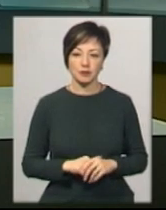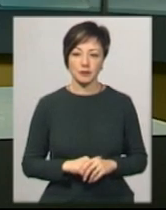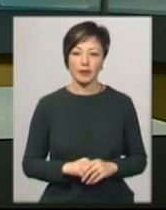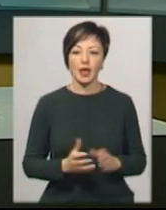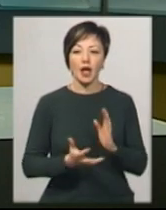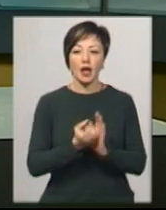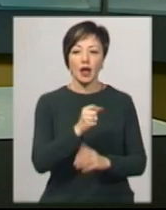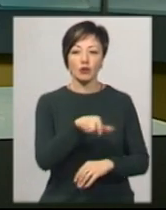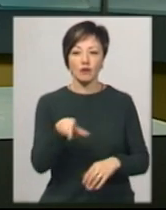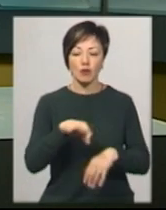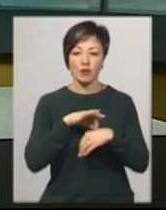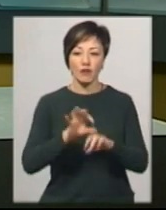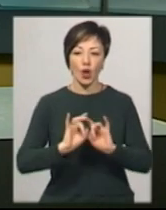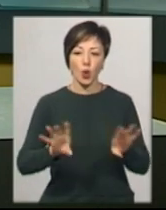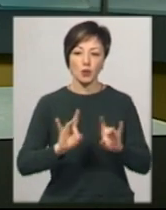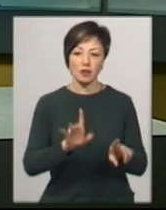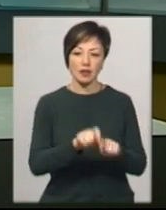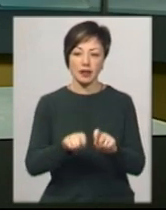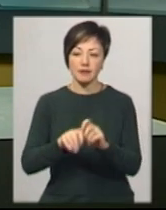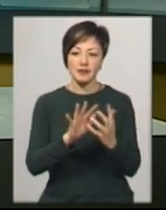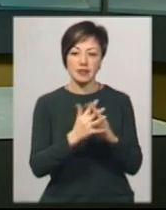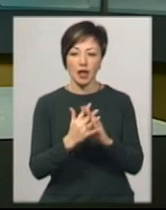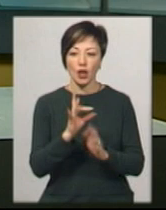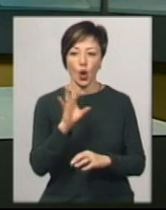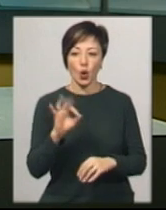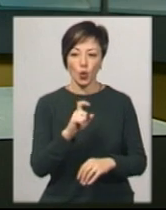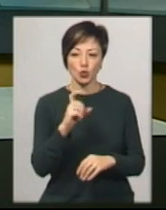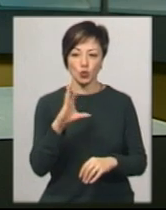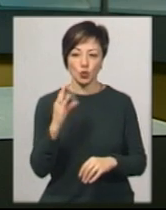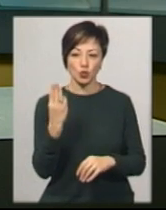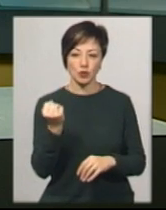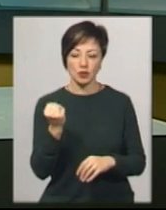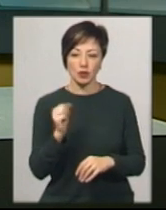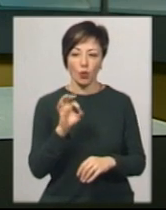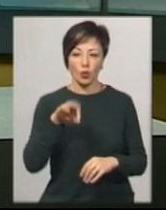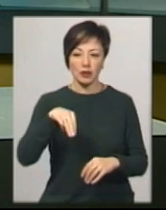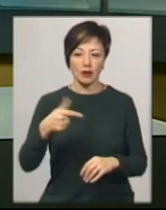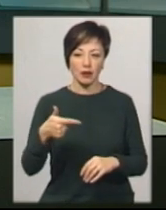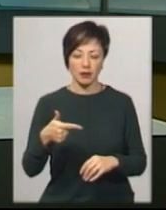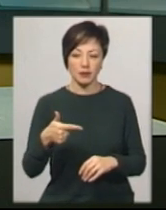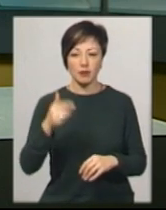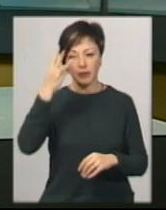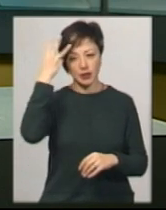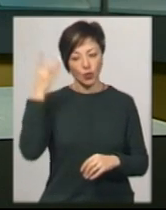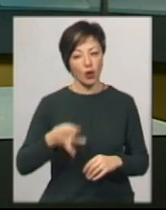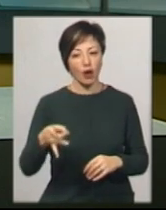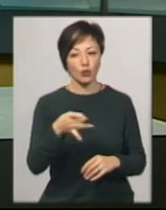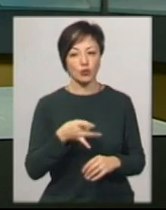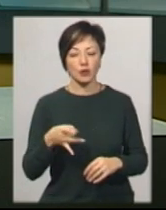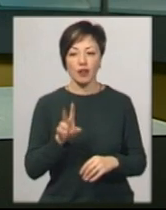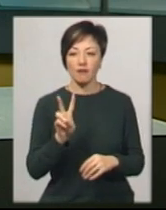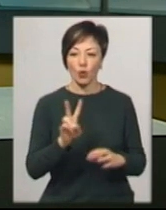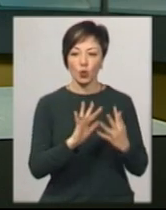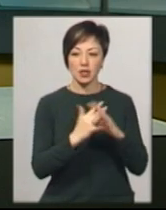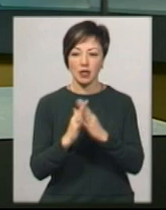Рятувальники провели роз'яснювальний рейд в селах Росшосанської об'єднаної територіальної громади Хмельницького району. У двох